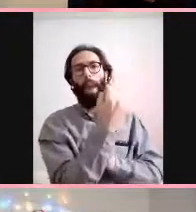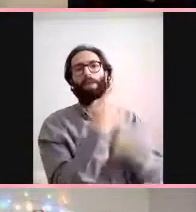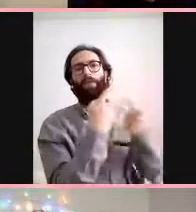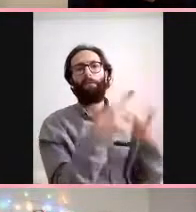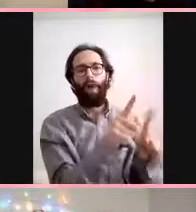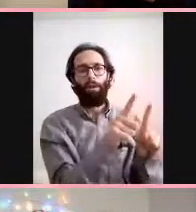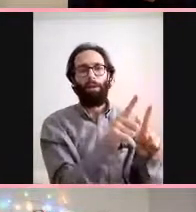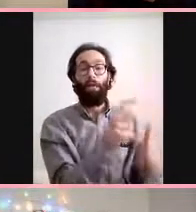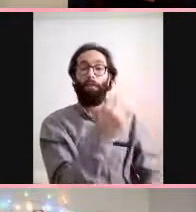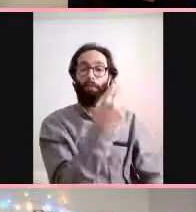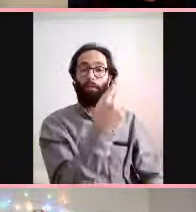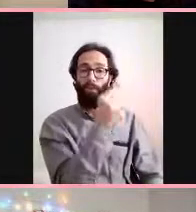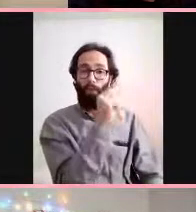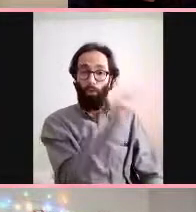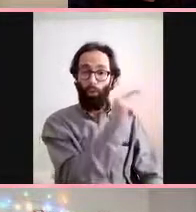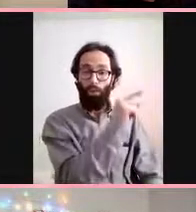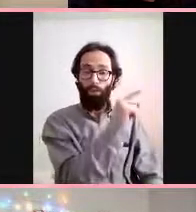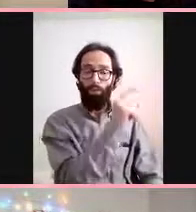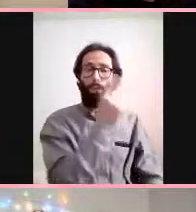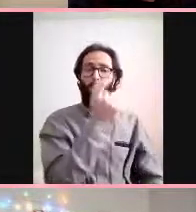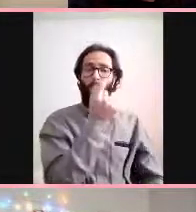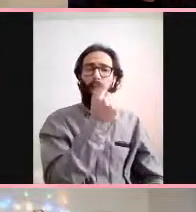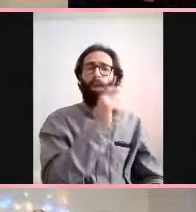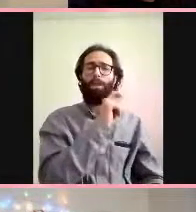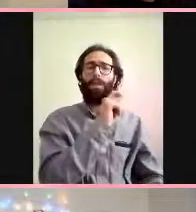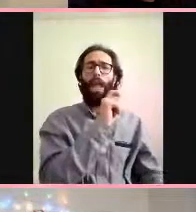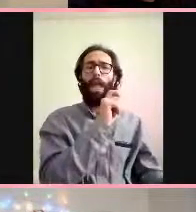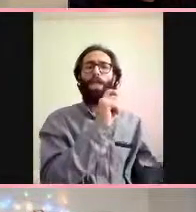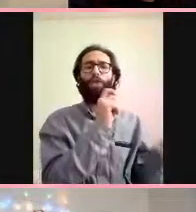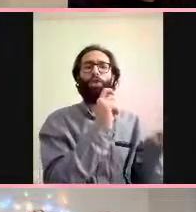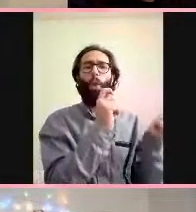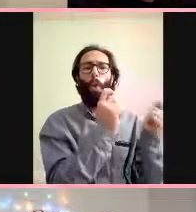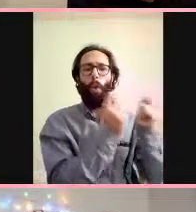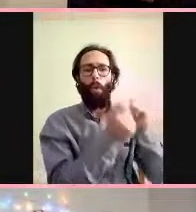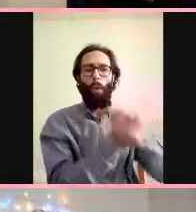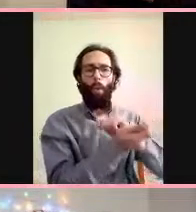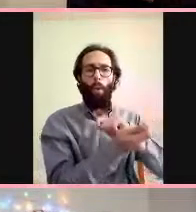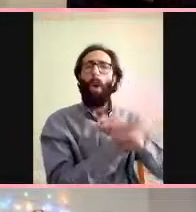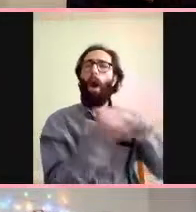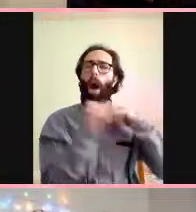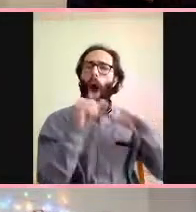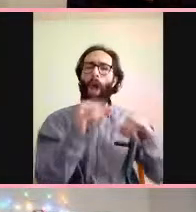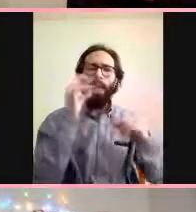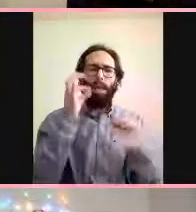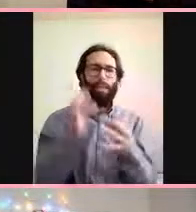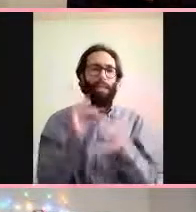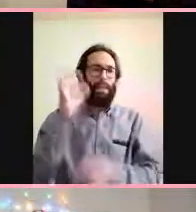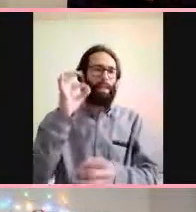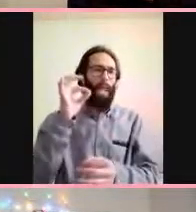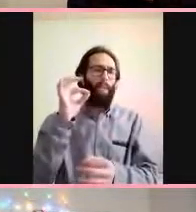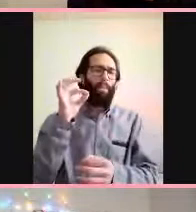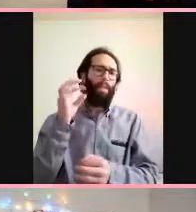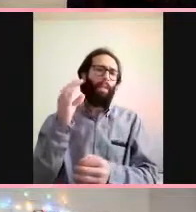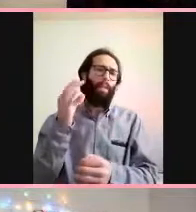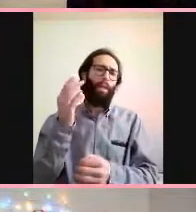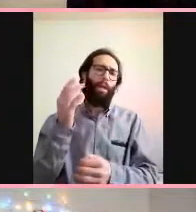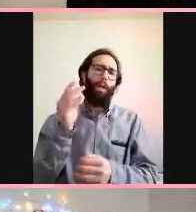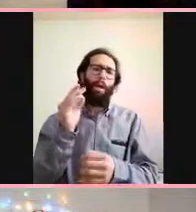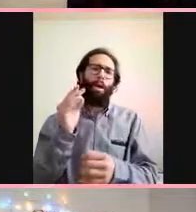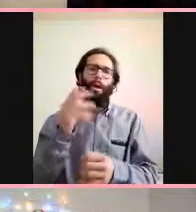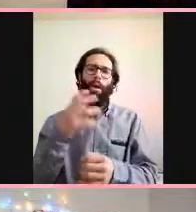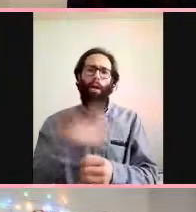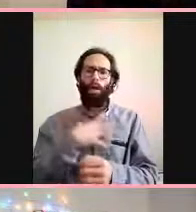insan yaşamı olarak düşünmüyor. Virüsün yaşamı olarak düşünürsen bir yıl çok uzun bir süre kendi içinde evrimleştiği için şu an